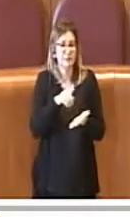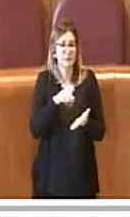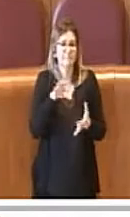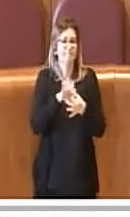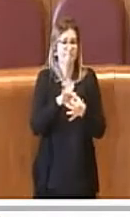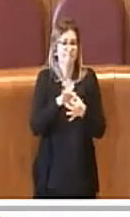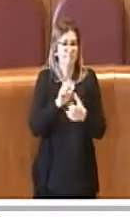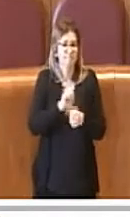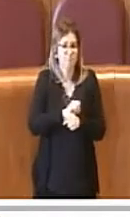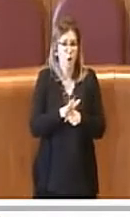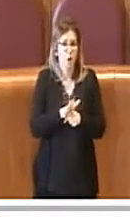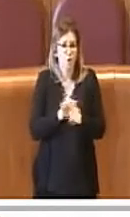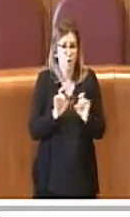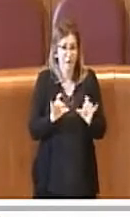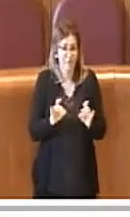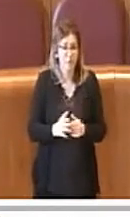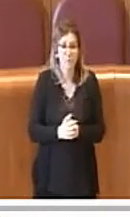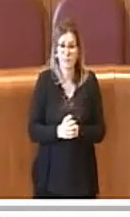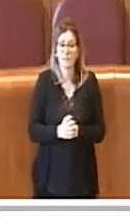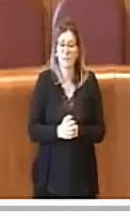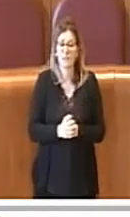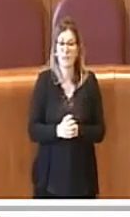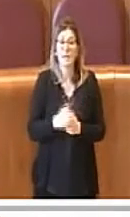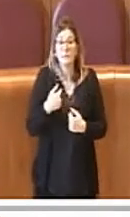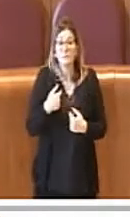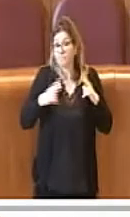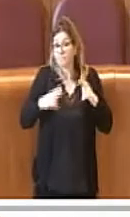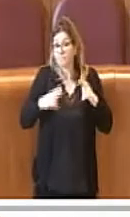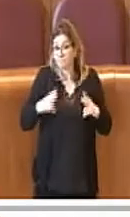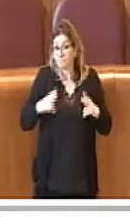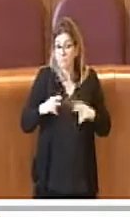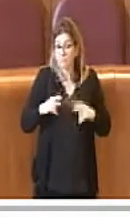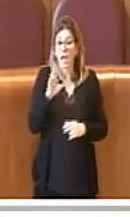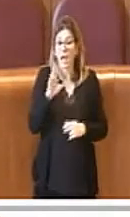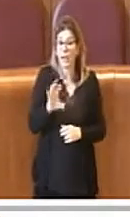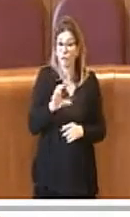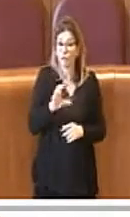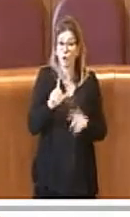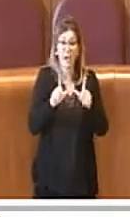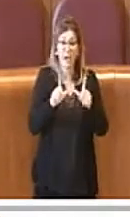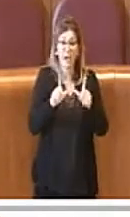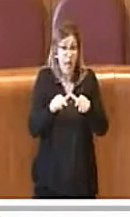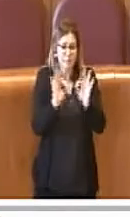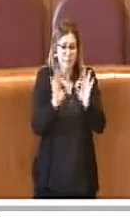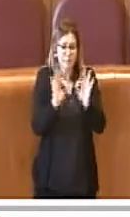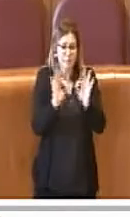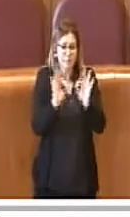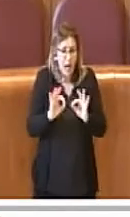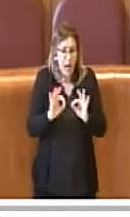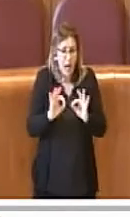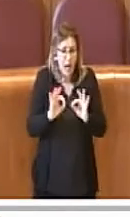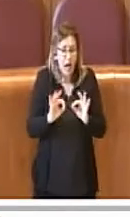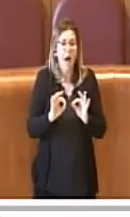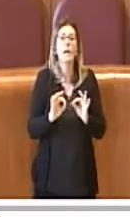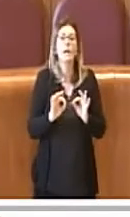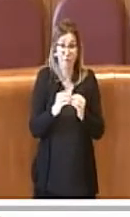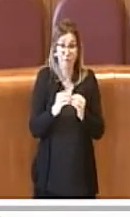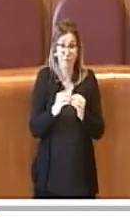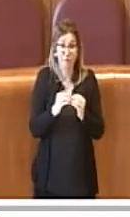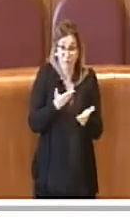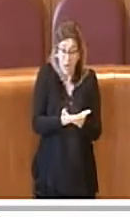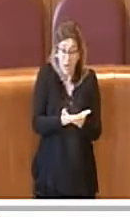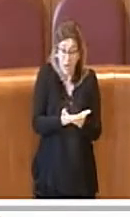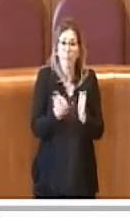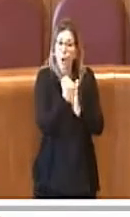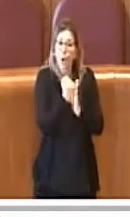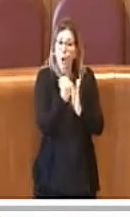E a tal fine appunto ci auspichiamo che la Regione Lazio predisponga e date una serie di protocolli miranti